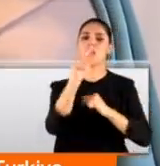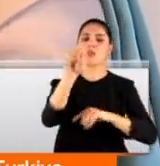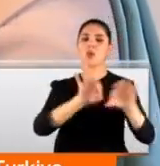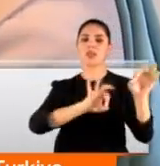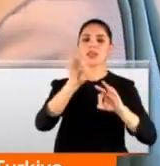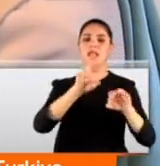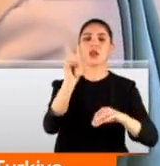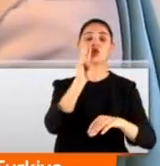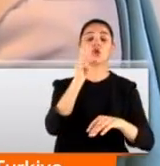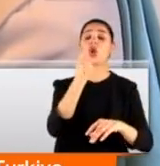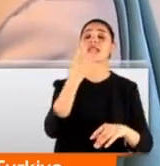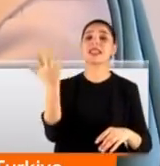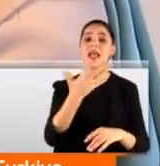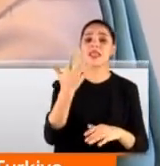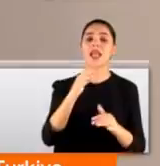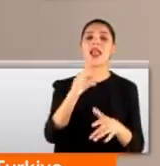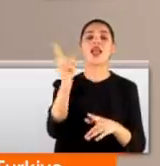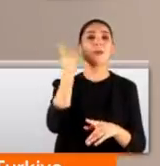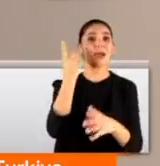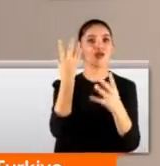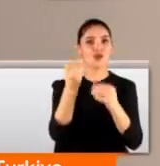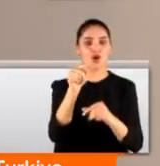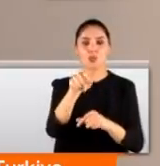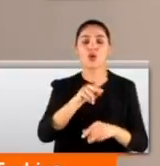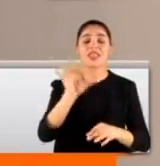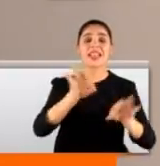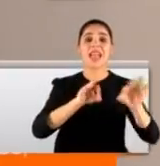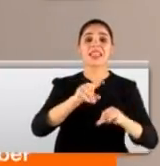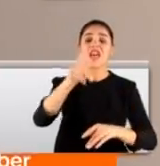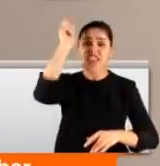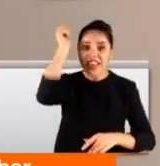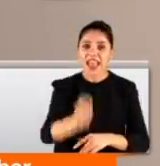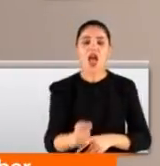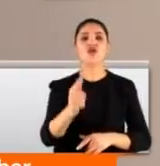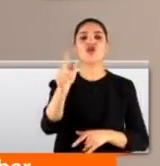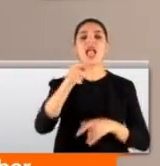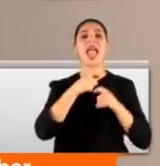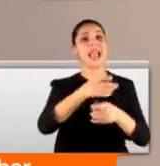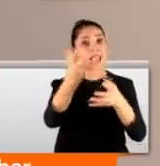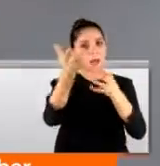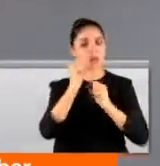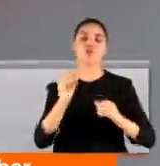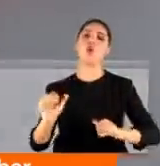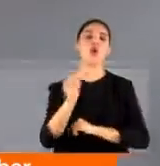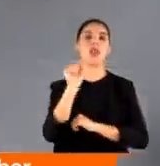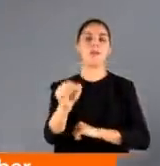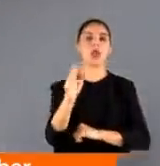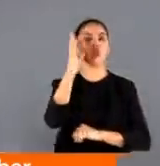yöntemi son yıllarda çok fazla popülerleşti. Bu tedavi uygulan kişinin gerçekten bu eğitimi almış olması çok önemli.